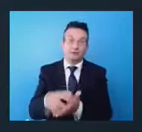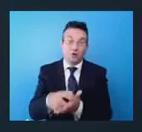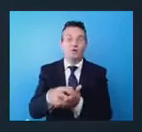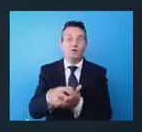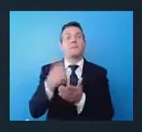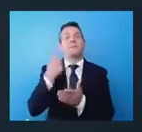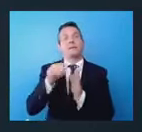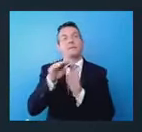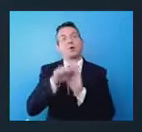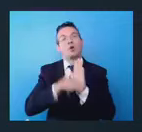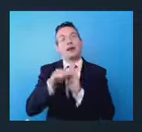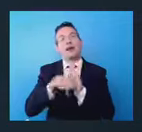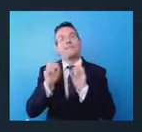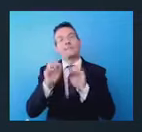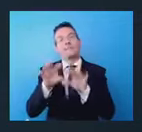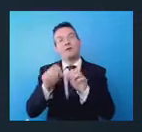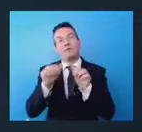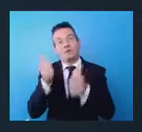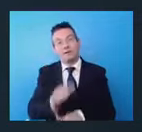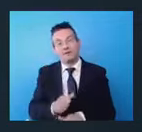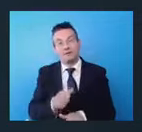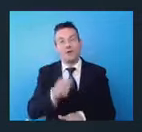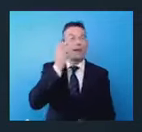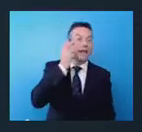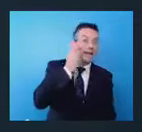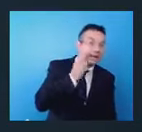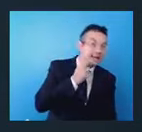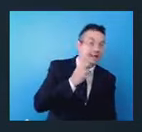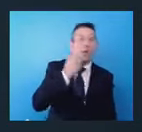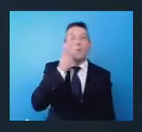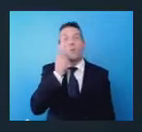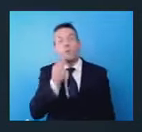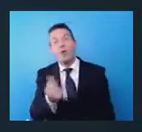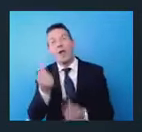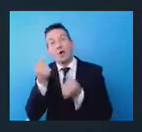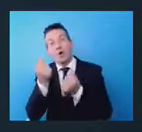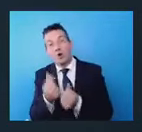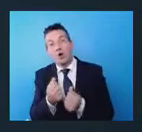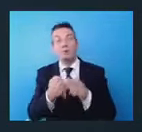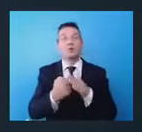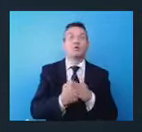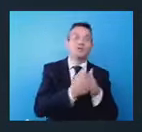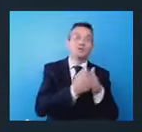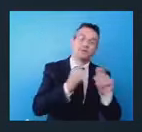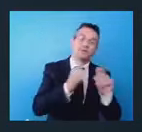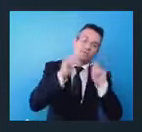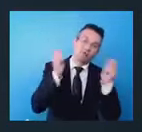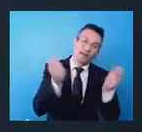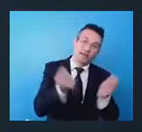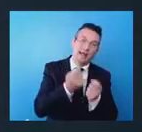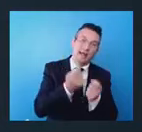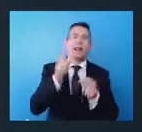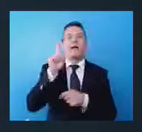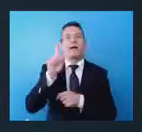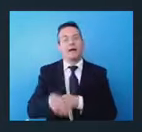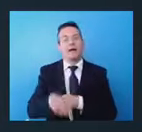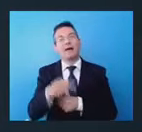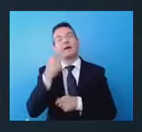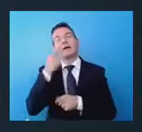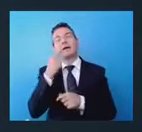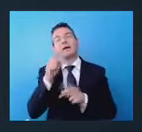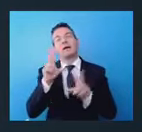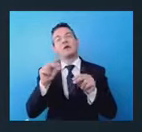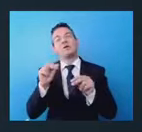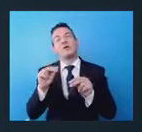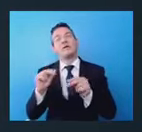formazione che investano sia aspetti di green, blue economy, sostenibilità in generale e su aspetti di innovazione tecnologica del settore